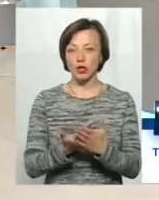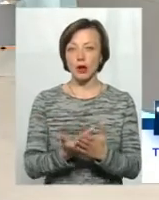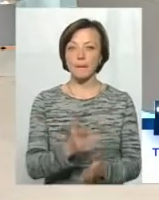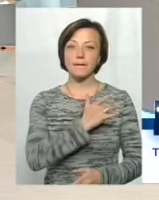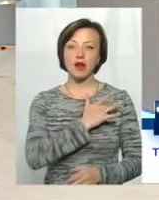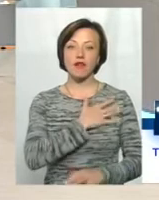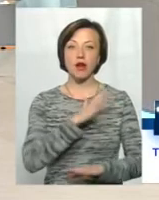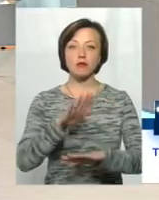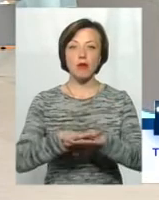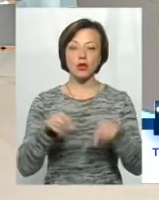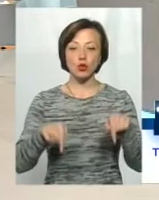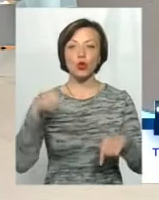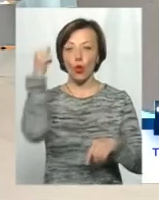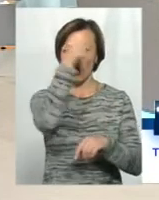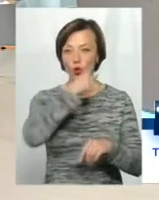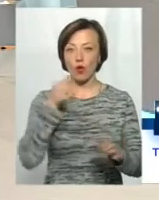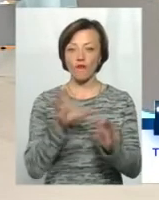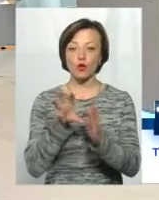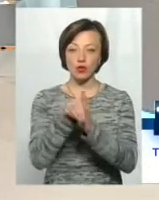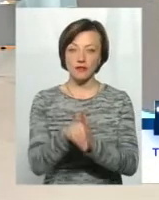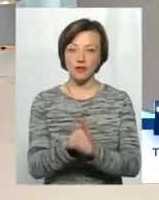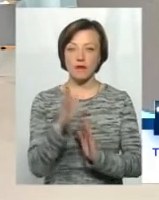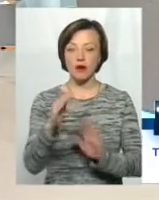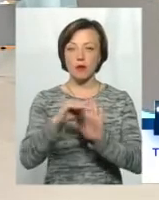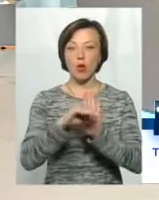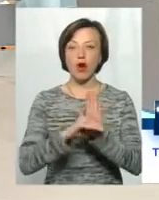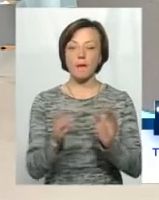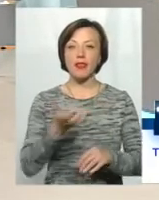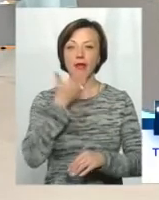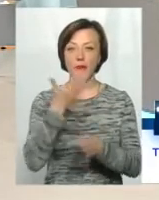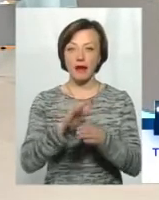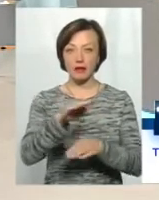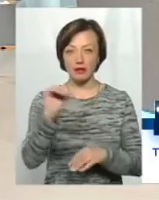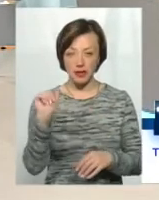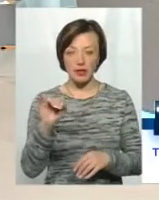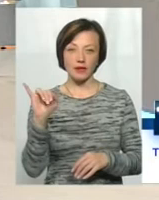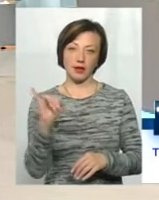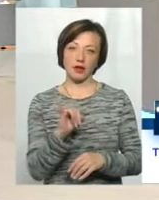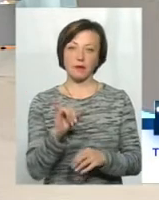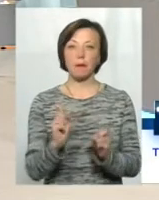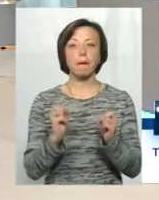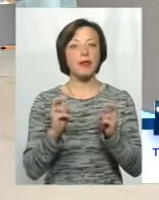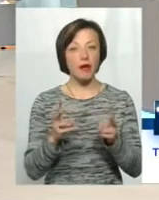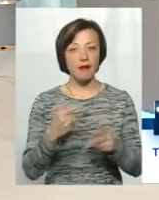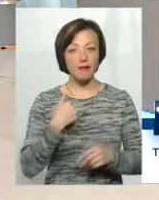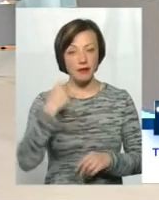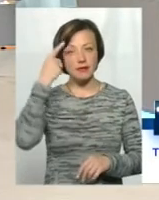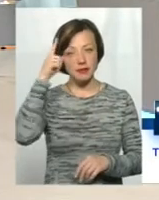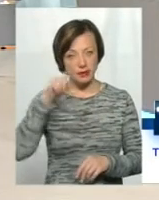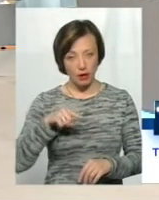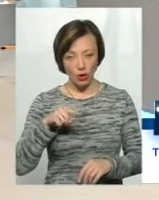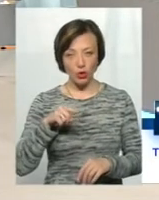Приватбанк цього року включився в програму теплих кредитів. І, наскільки мені відомо, на